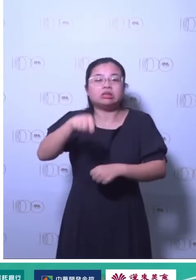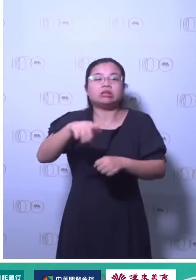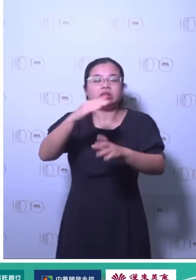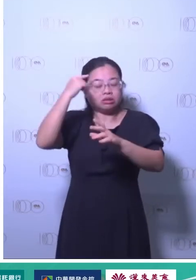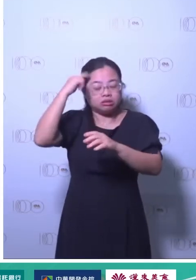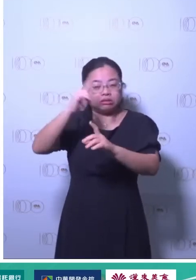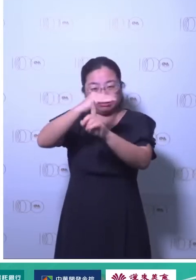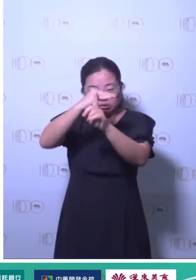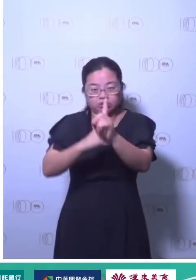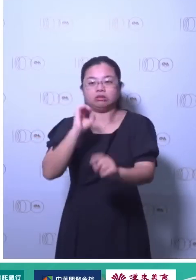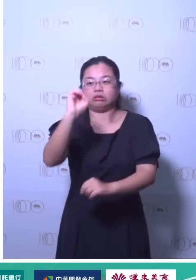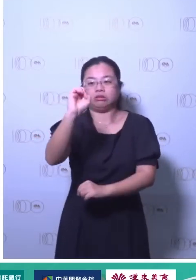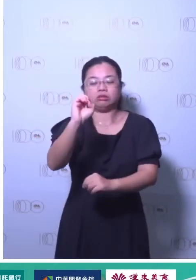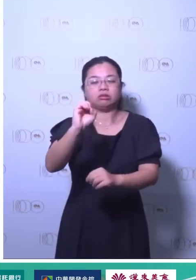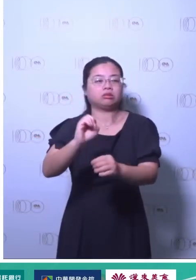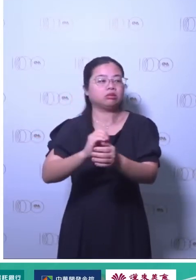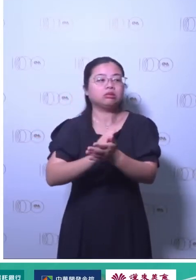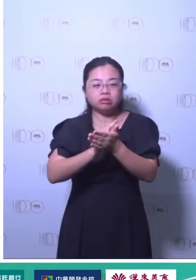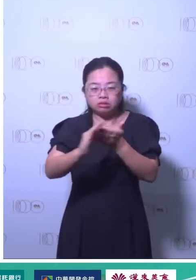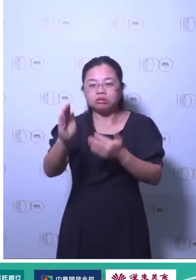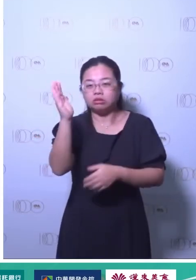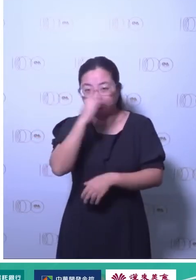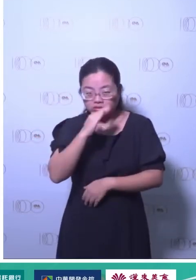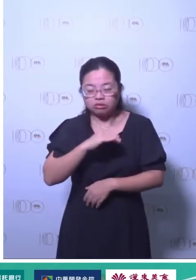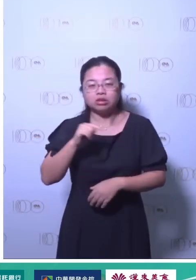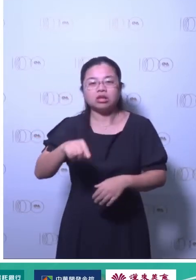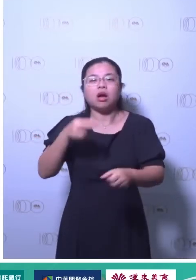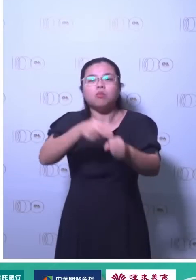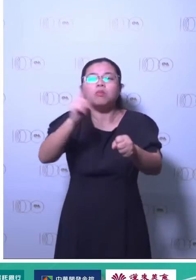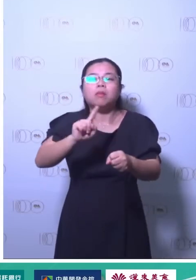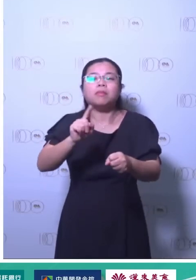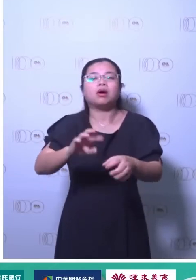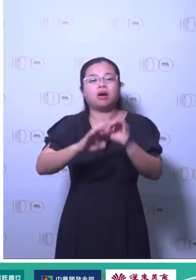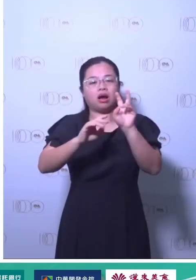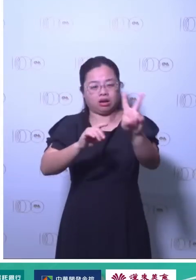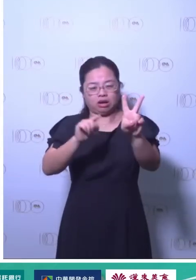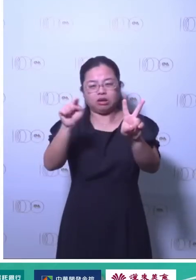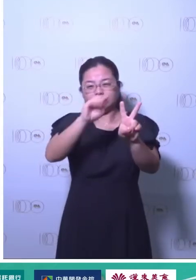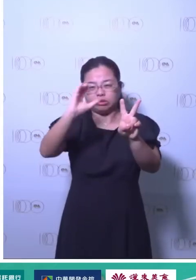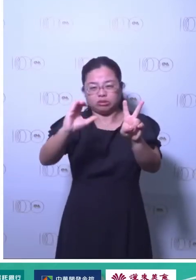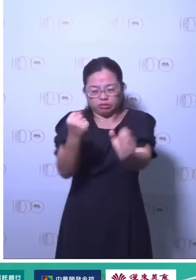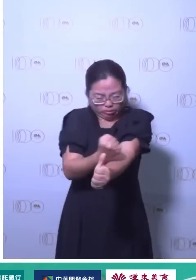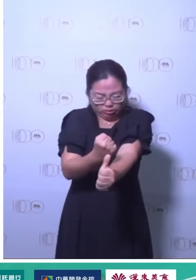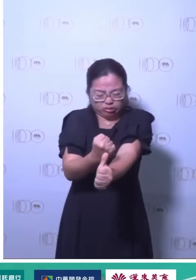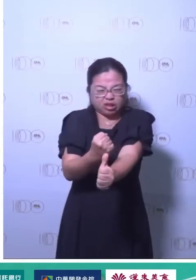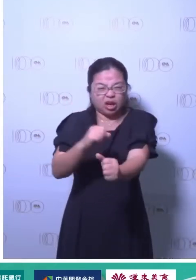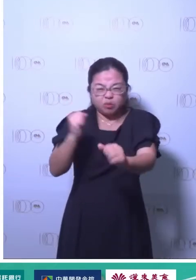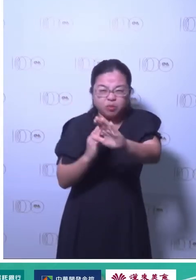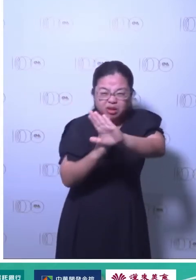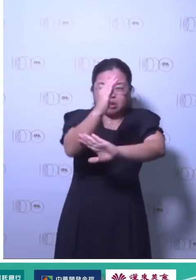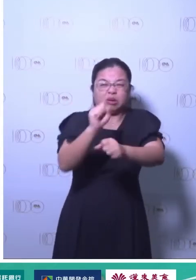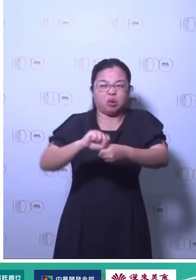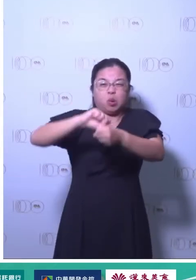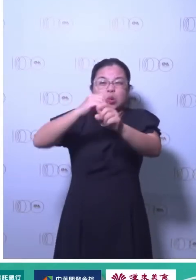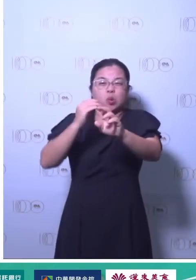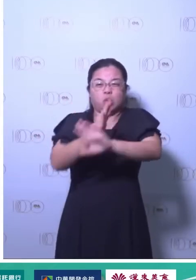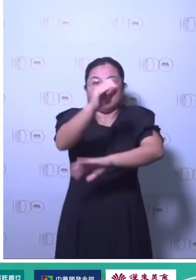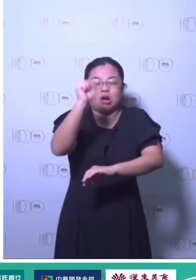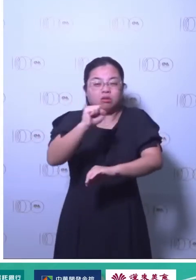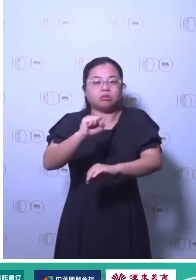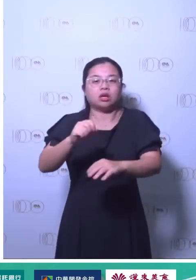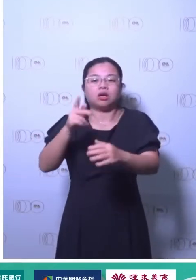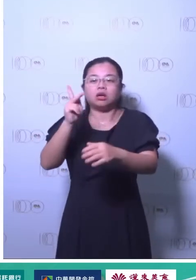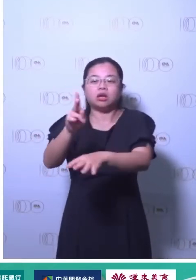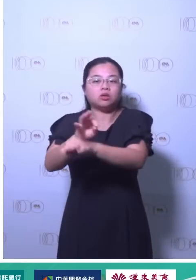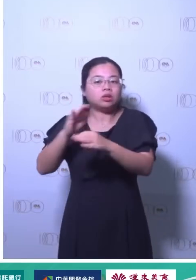体就是2050的时候不能再增加新的排放量到大气中这个东西